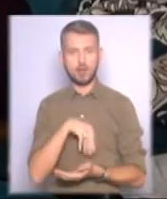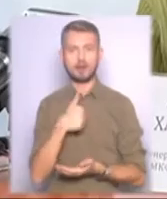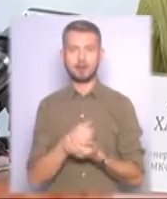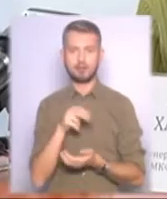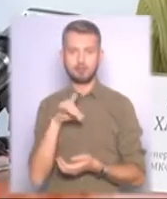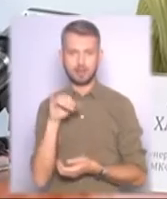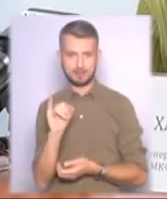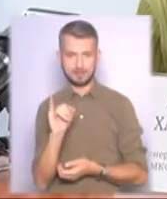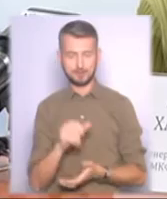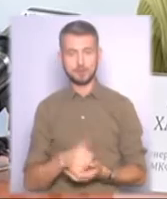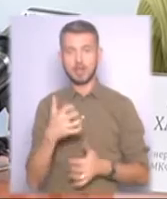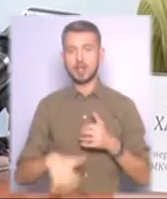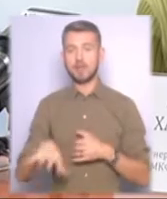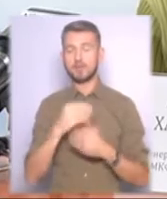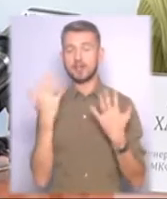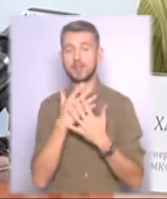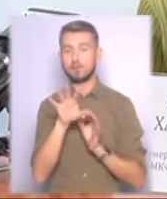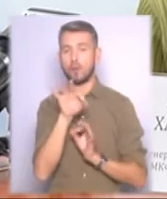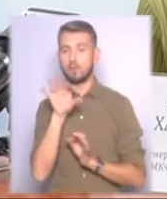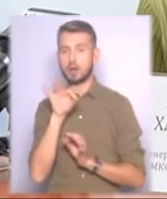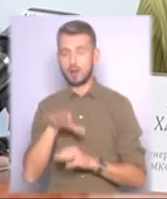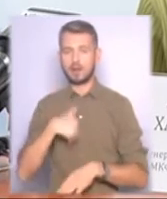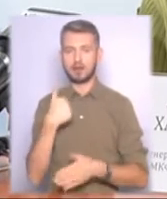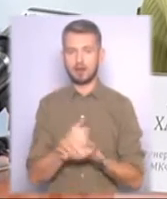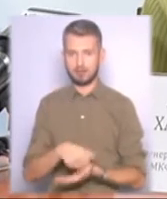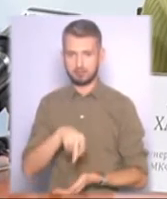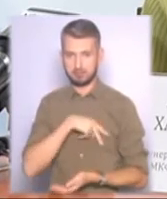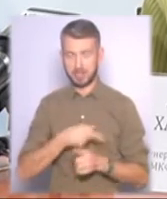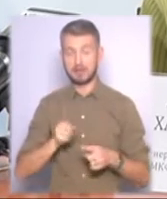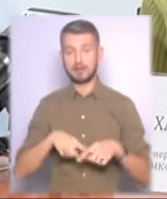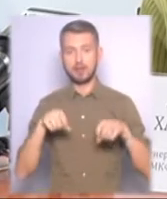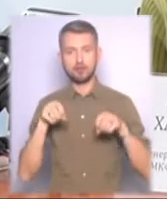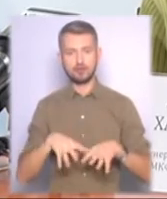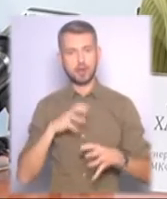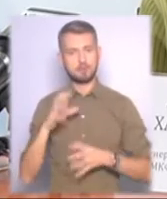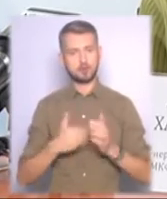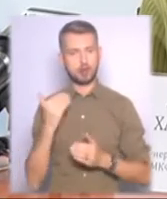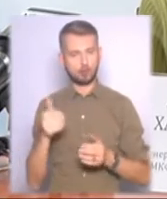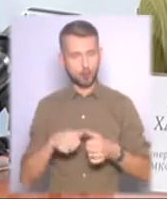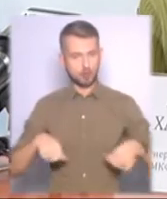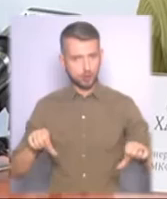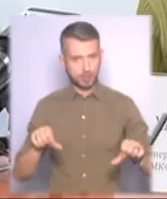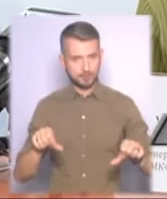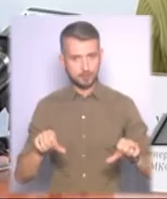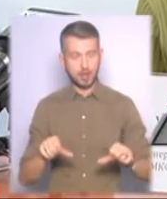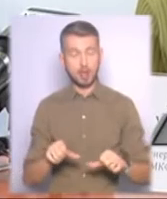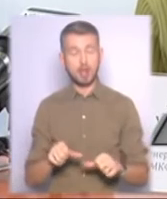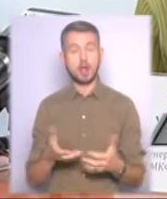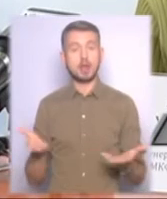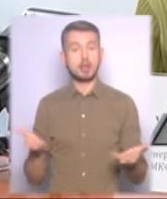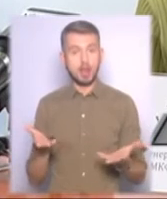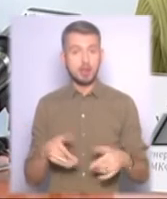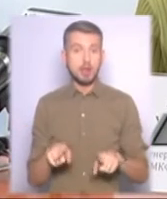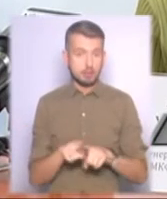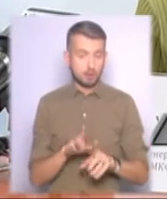-при. Серед всіх фільмів обирається гран-при, це рішення міжнародного журі, який так